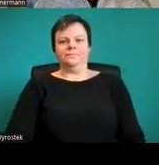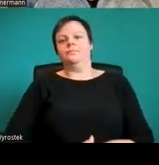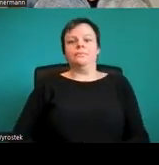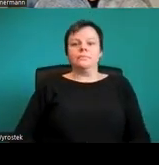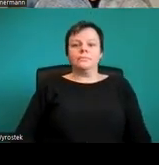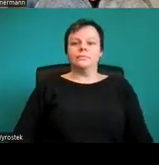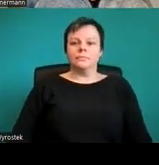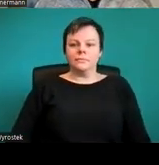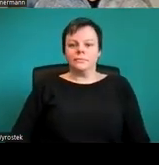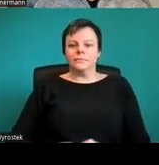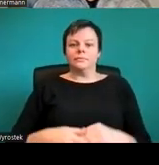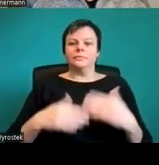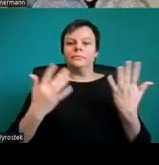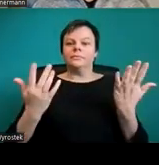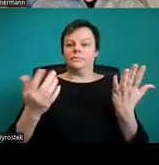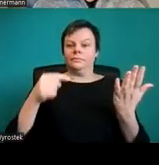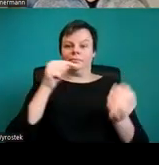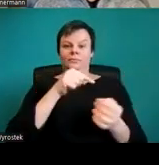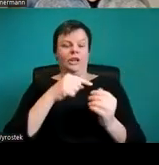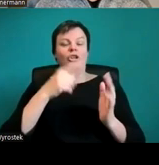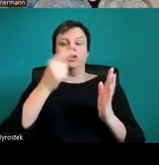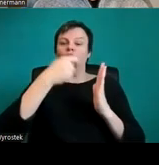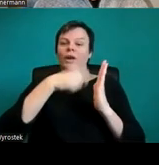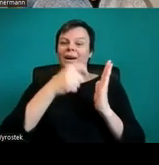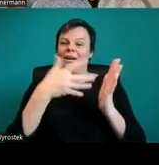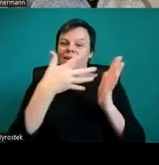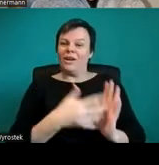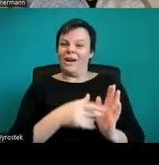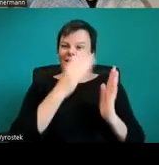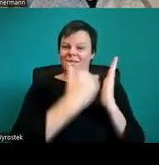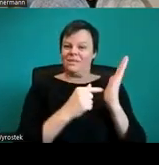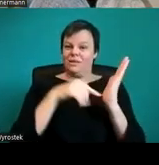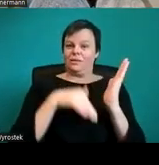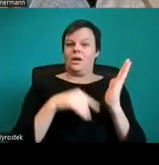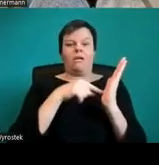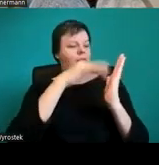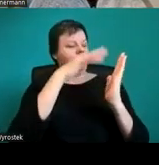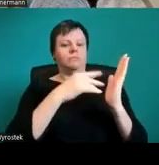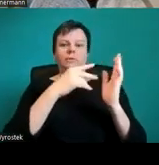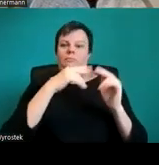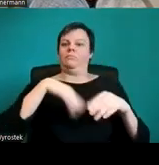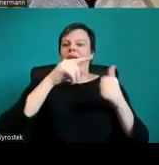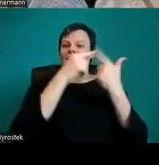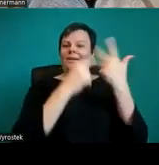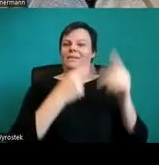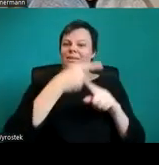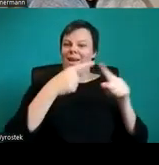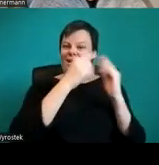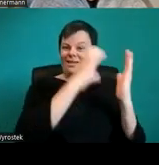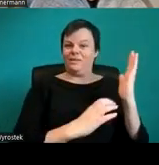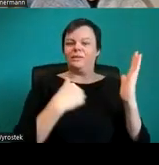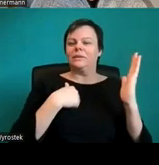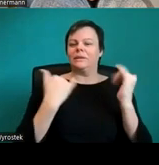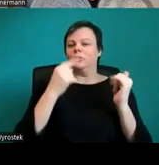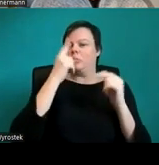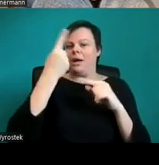Ich werde nur einen Teil davon zeigen können aus Zeitgründen. Es gibt aber auch ein